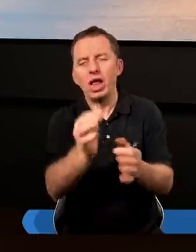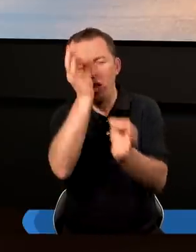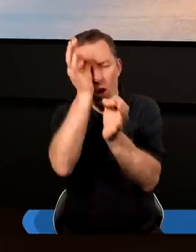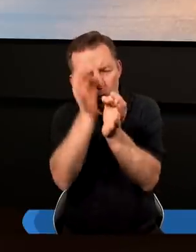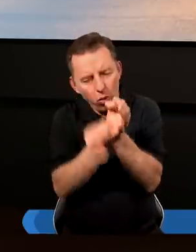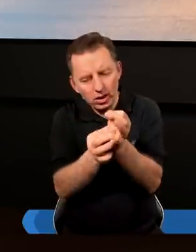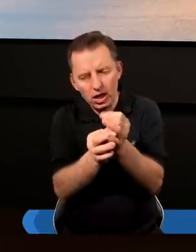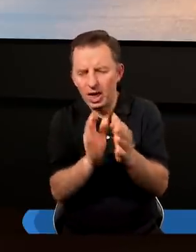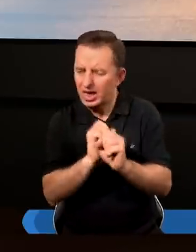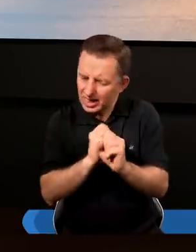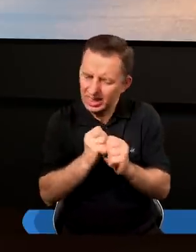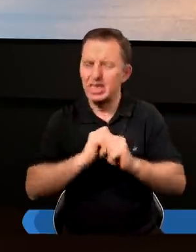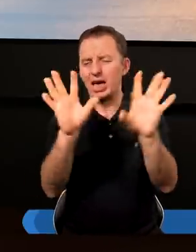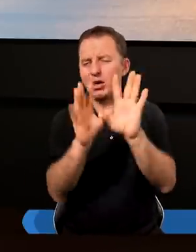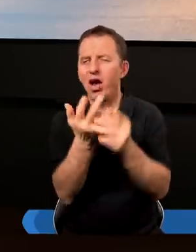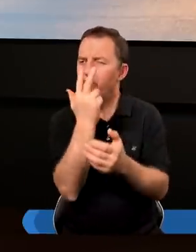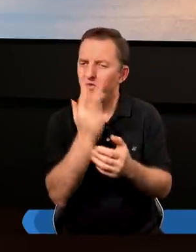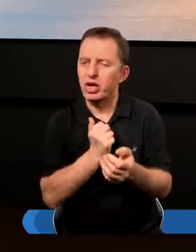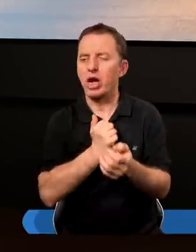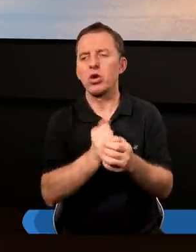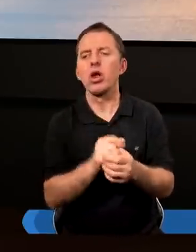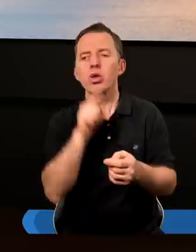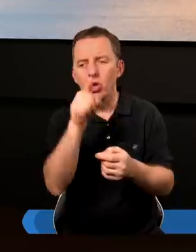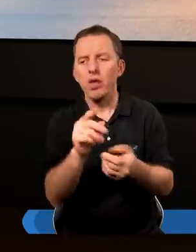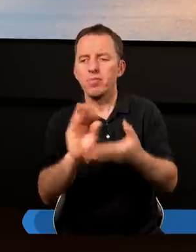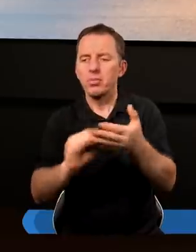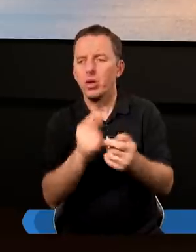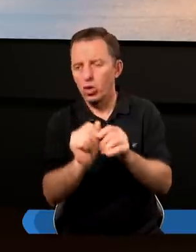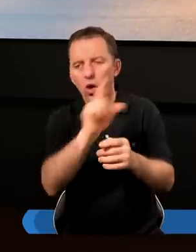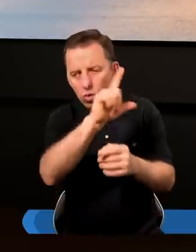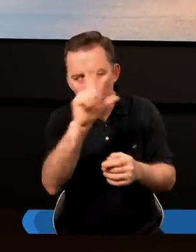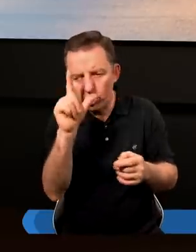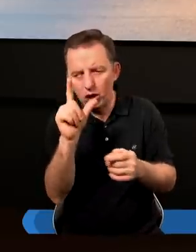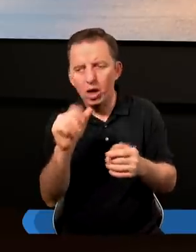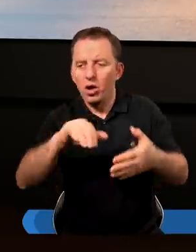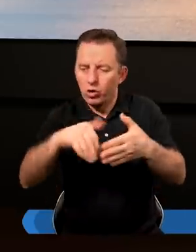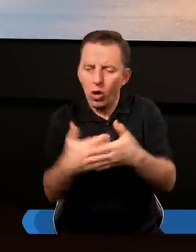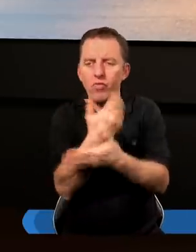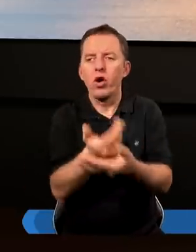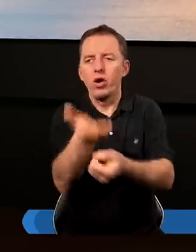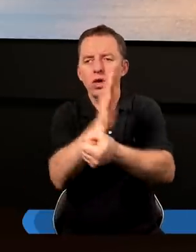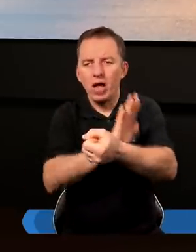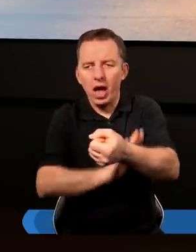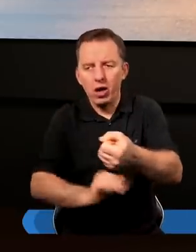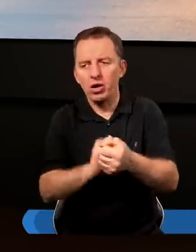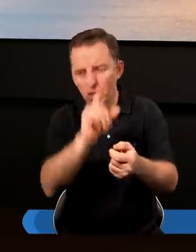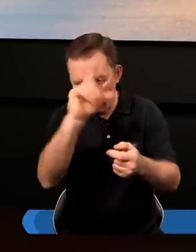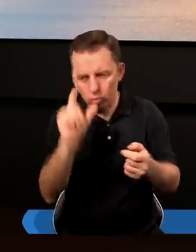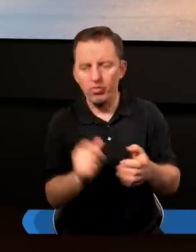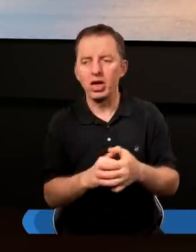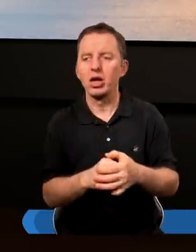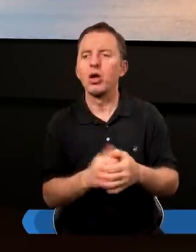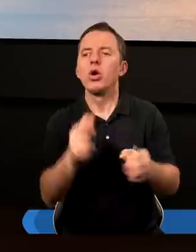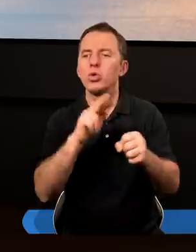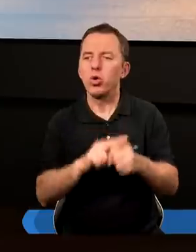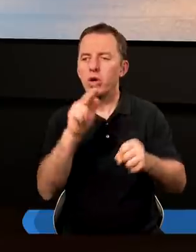precyzyjnie, jasno wyrażone. Apostoł Paweł pisze do ludzi nowonarodzonych, do ludzi nawróconych,